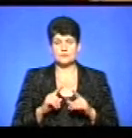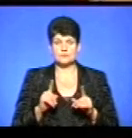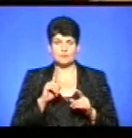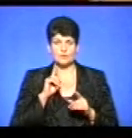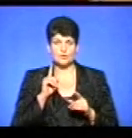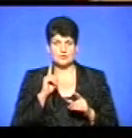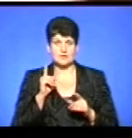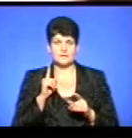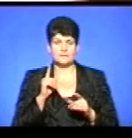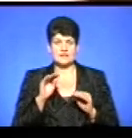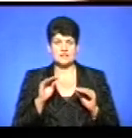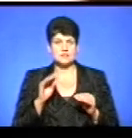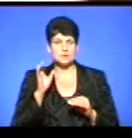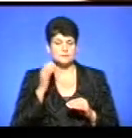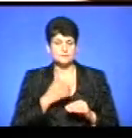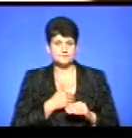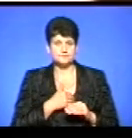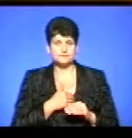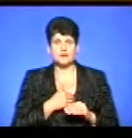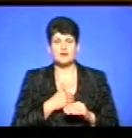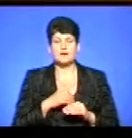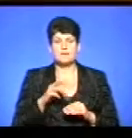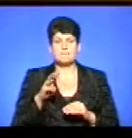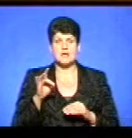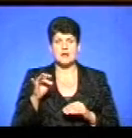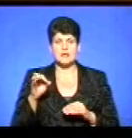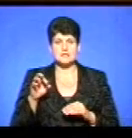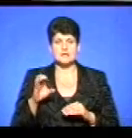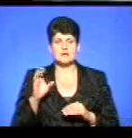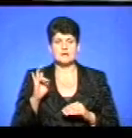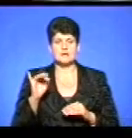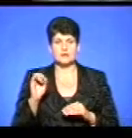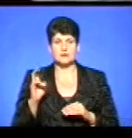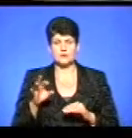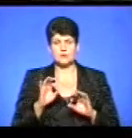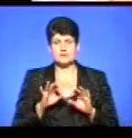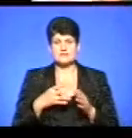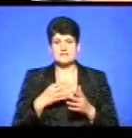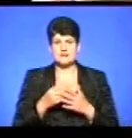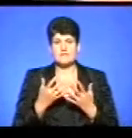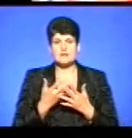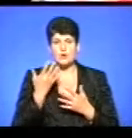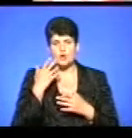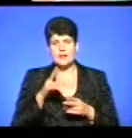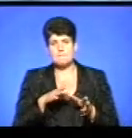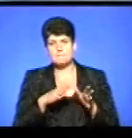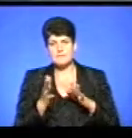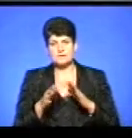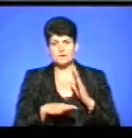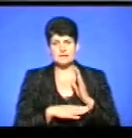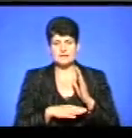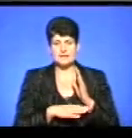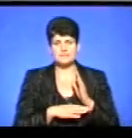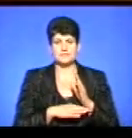режисерів слухати. Режисер Марисі Нікітюк репрезентувала учасника майстер-класу свій фільм «Коли падають дерева» та стрічку з